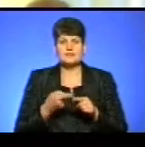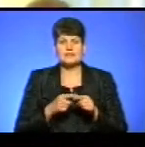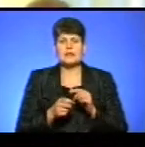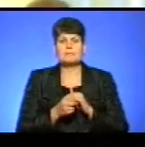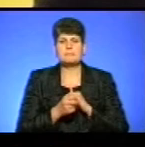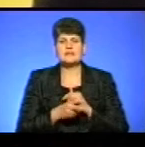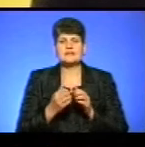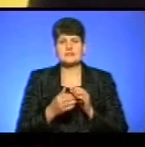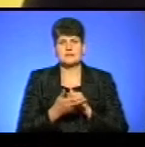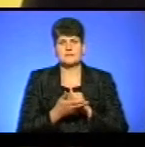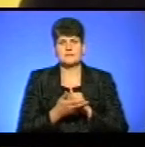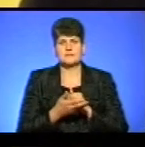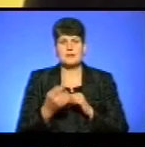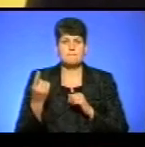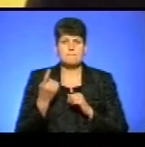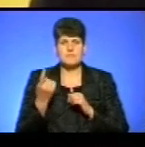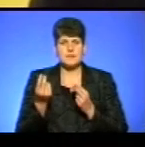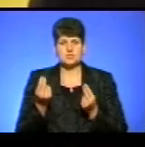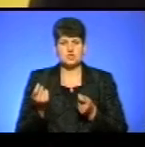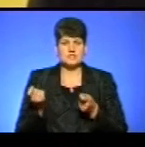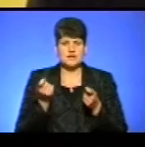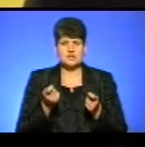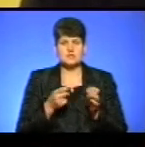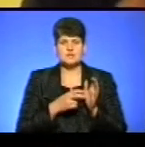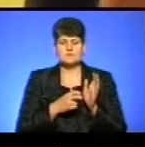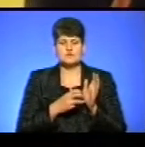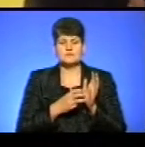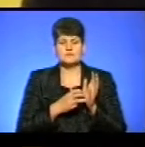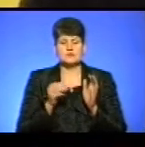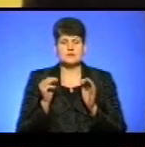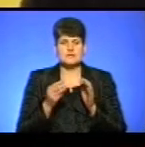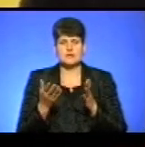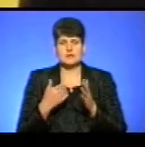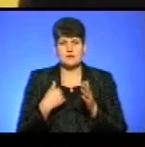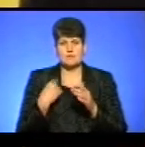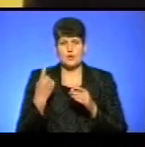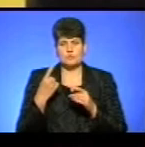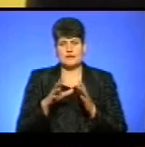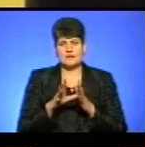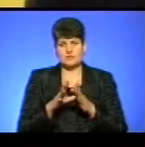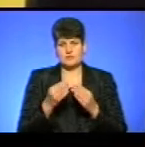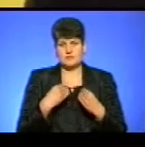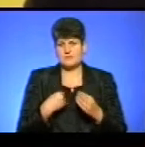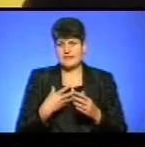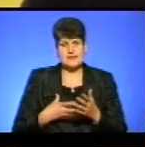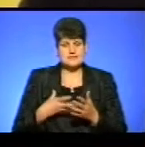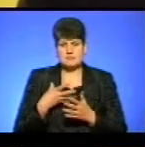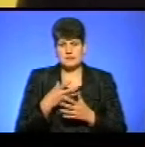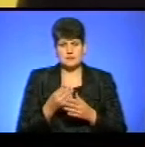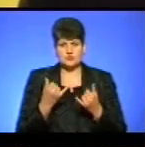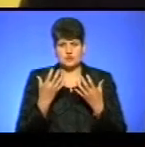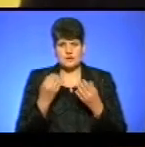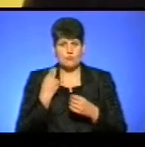серед них виходить? Перший транш – 600-800 тисяч, який нам «Обленерго» виставляє, ми не заплатили на сьогоднішній день